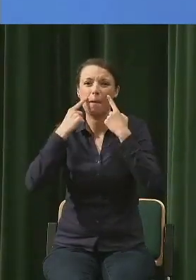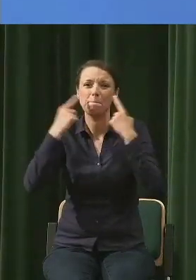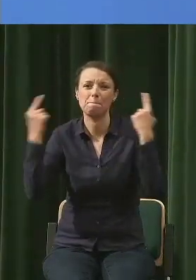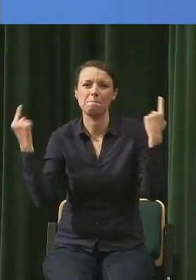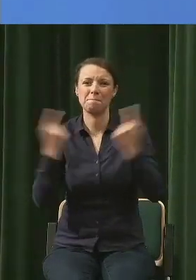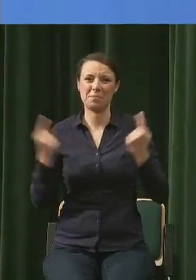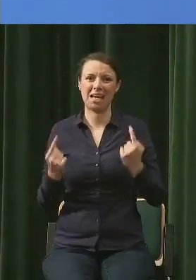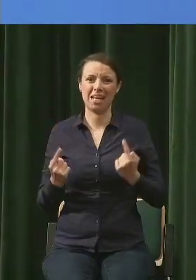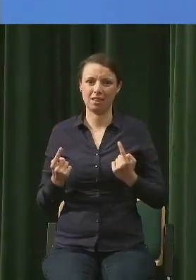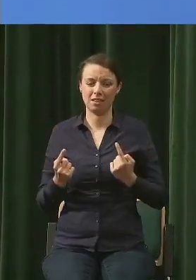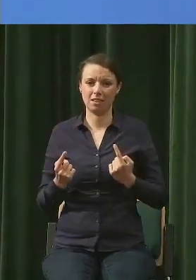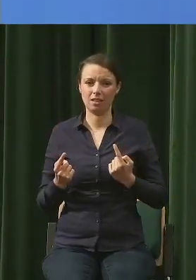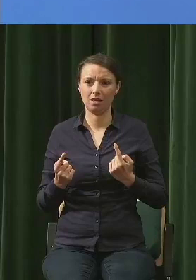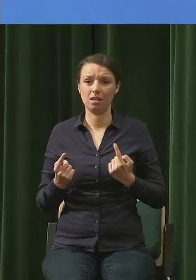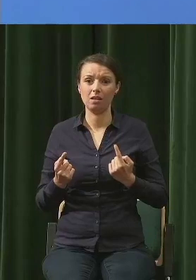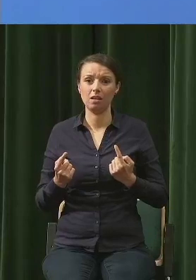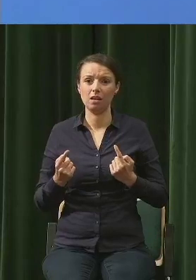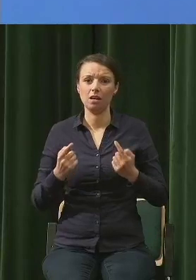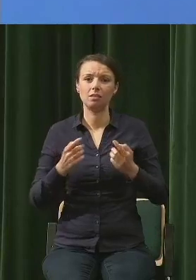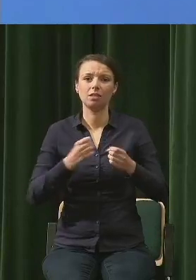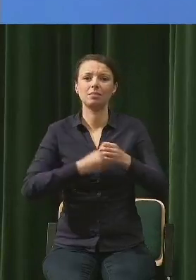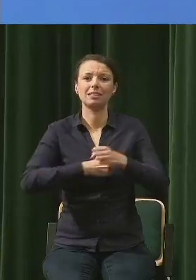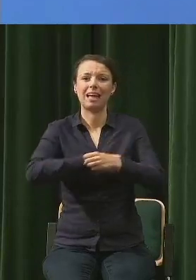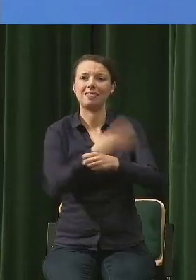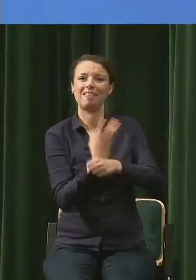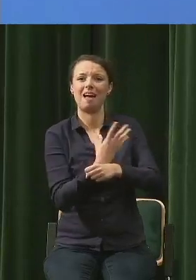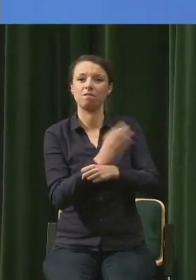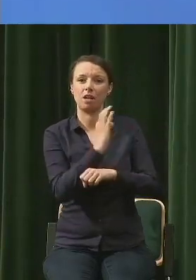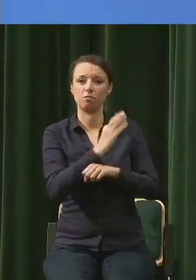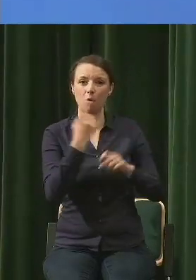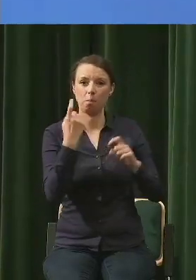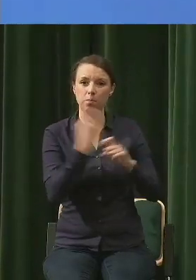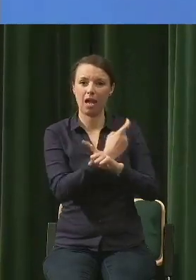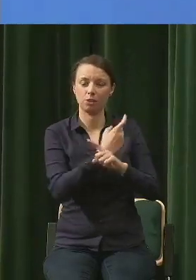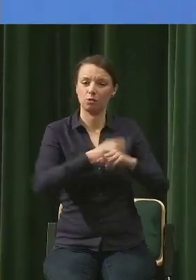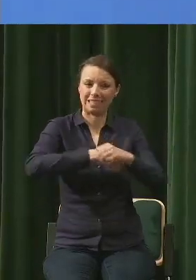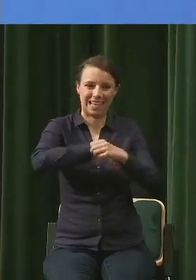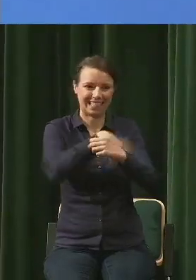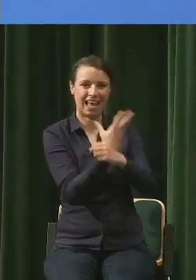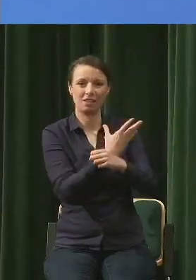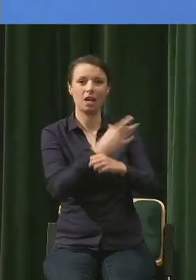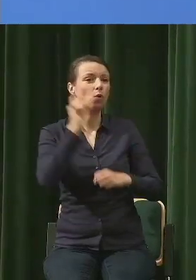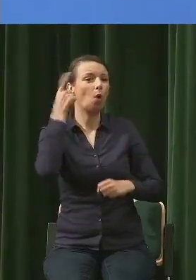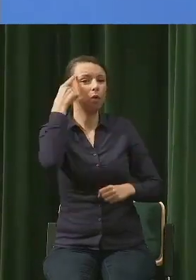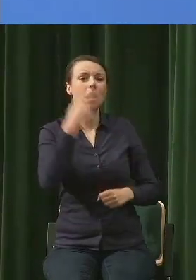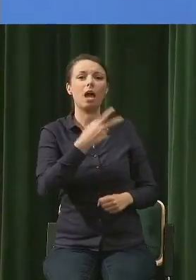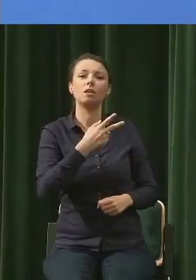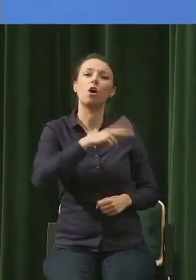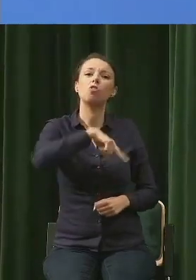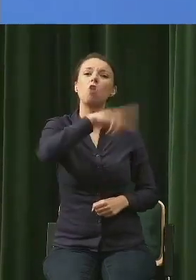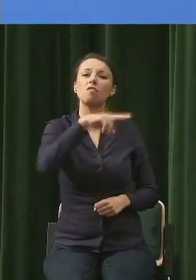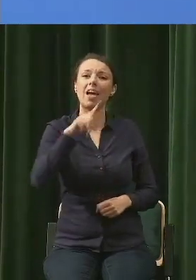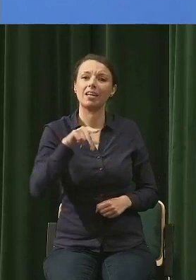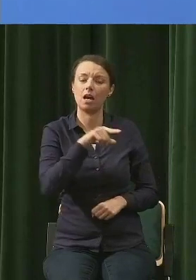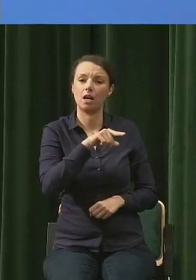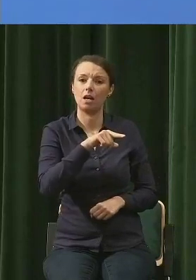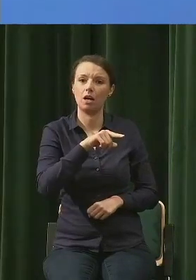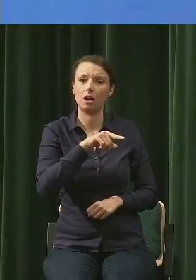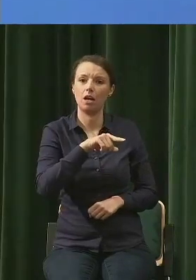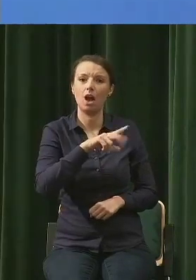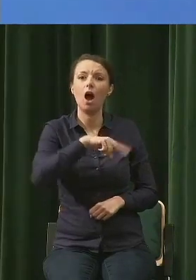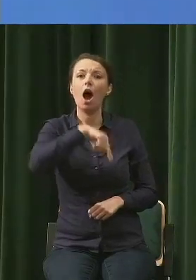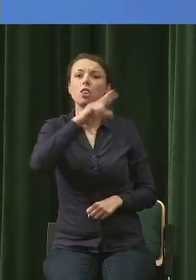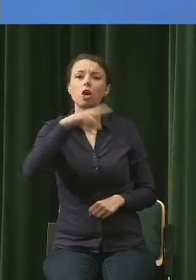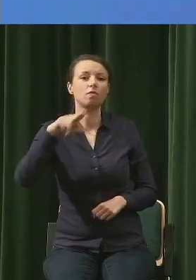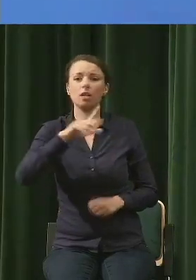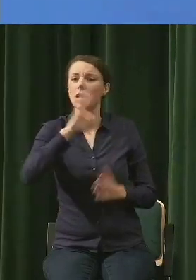to powiedzieć, krajów skandynawskich, szczególnie mówię tutaj o Norwegii, która jakby z